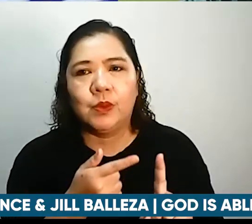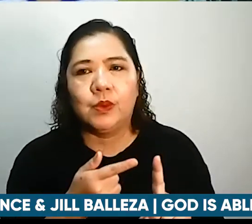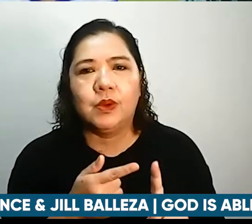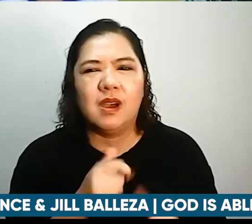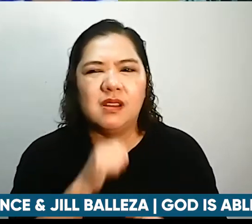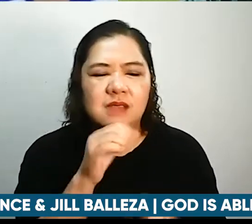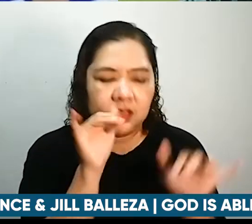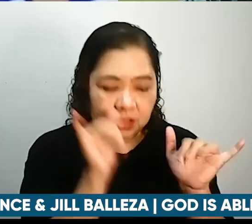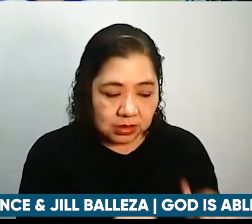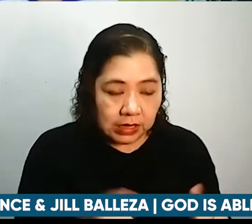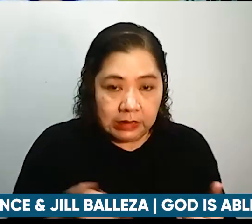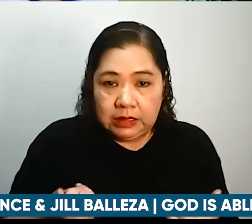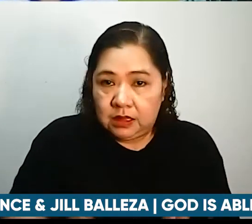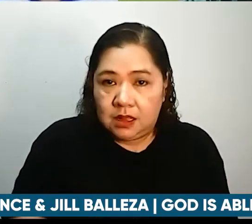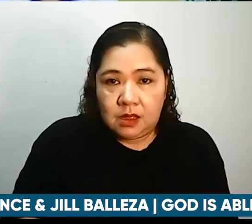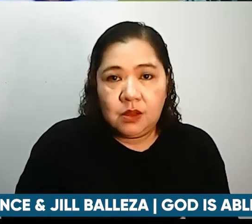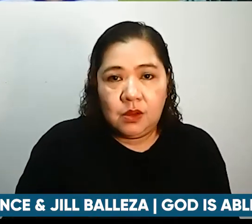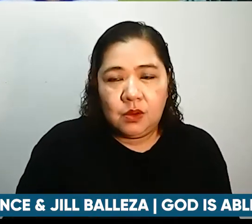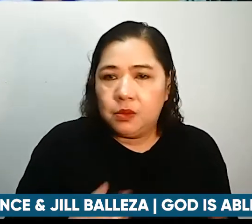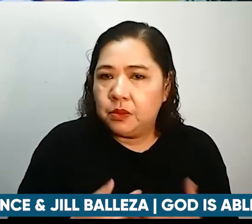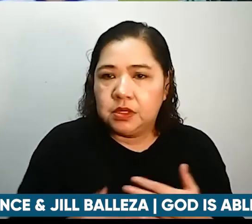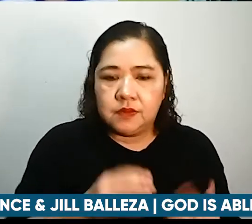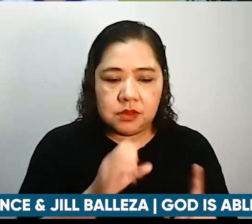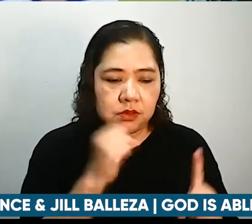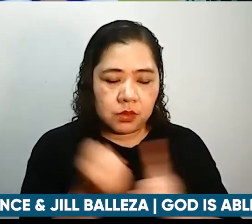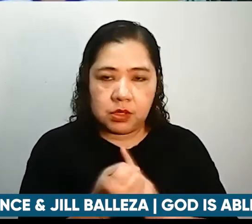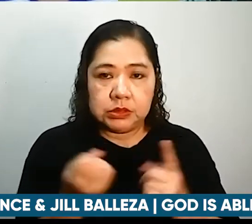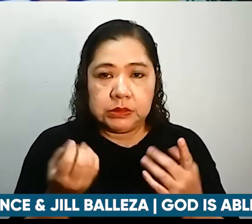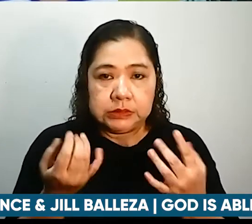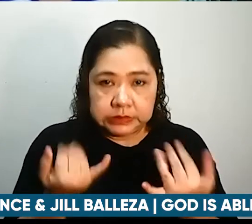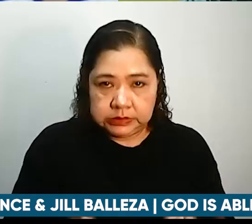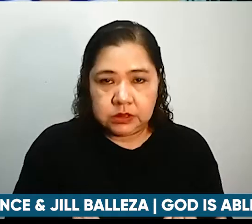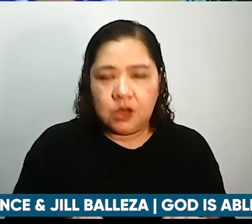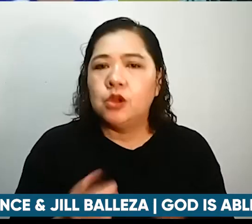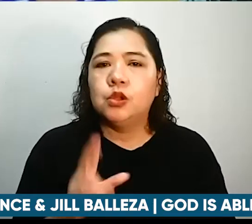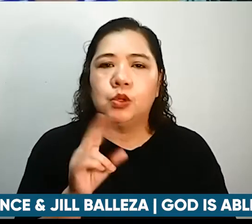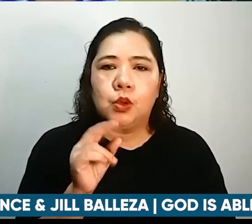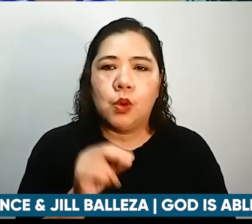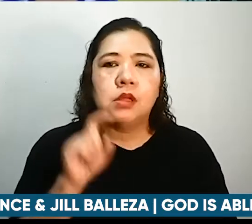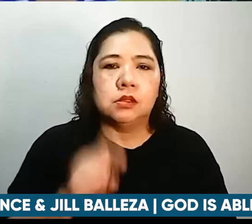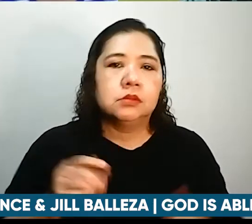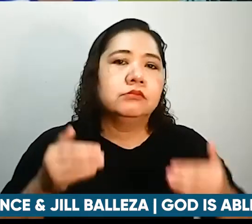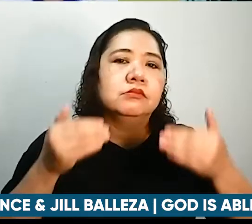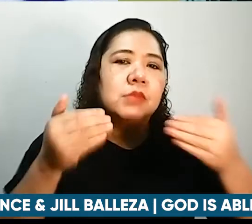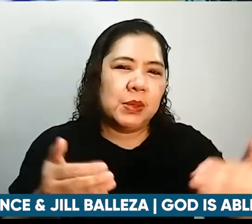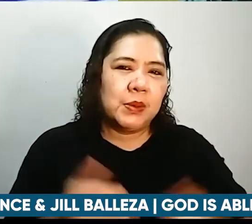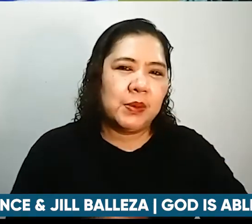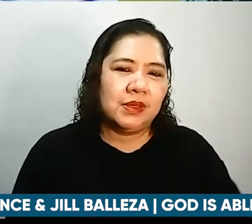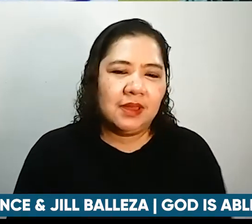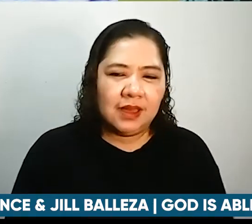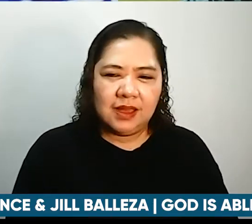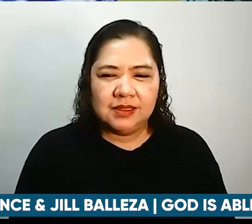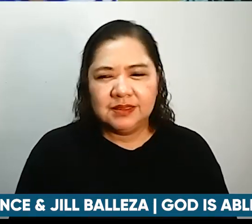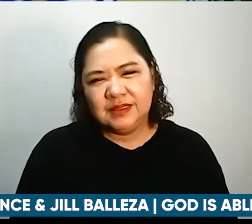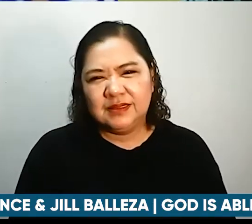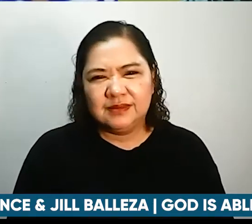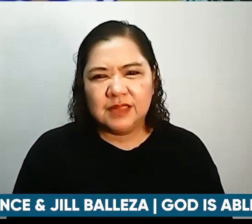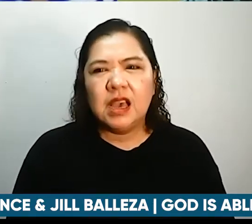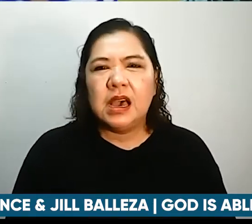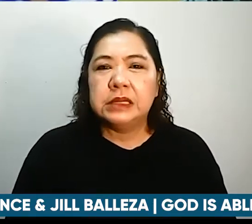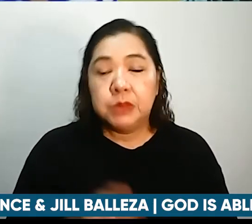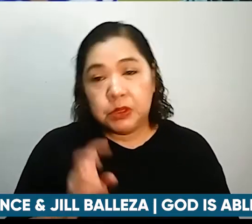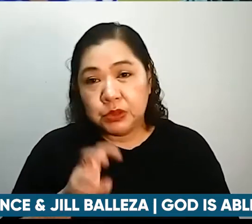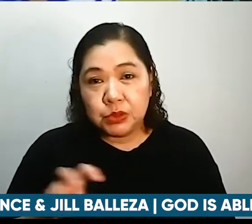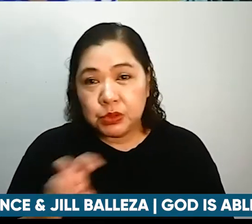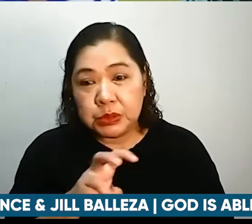kung nasan ka ngayon kasi yung journey to moving forward ang pangit naman ng journey na alam mo yun nakastay ka lang na